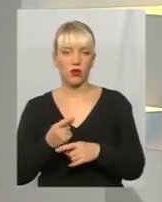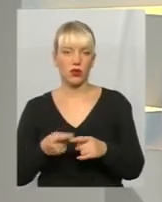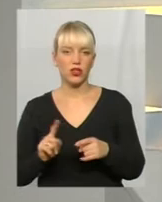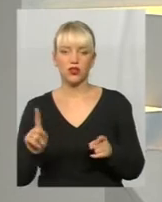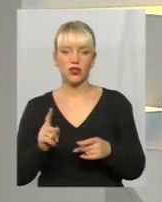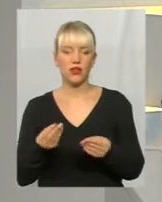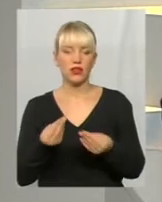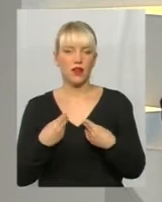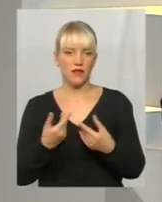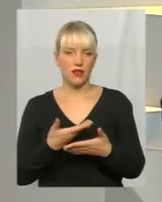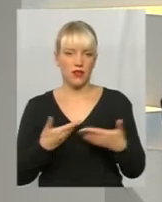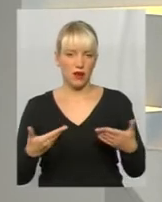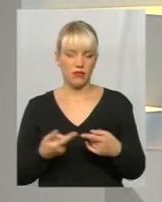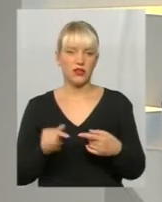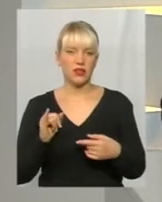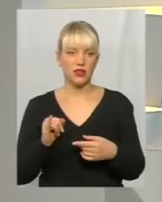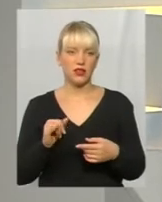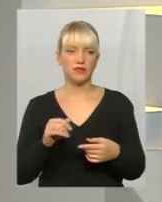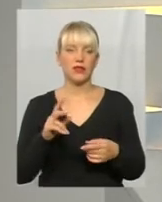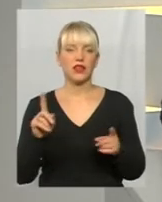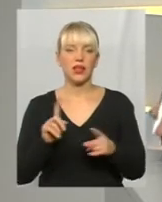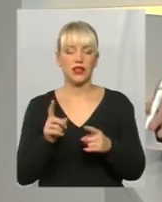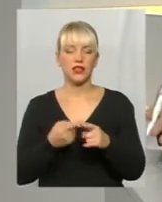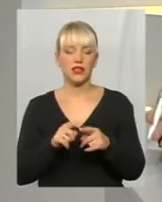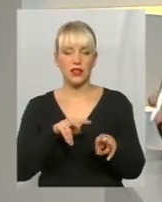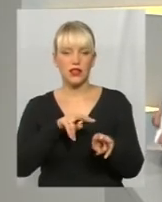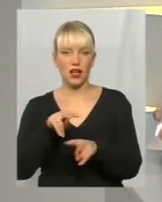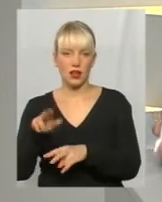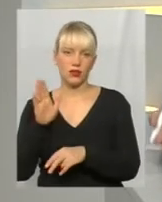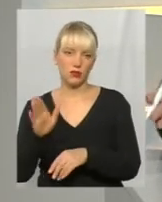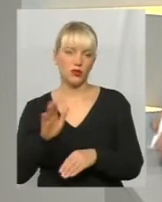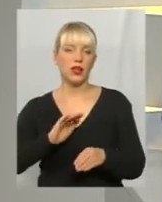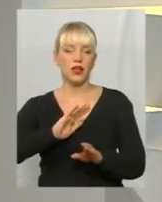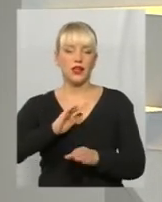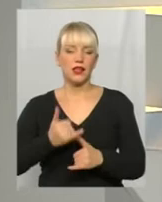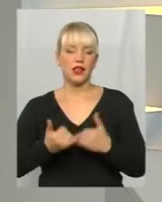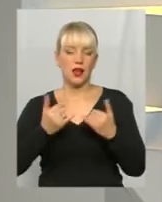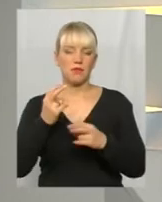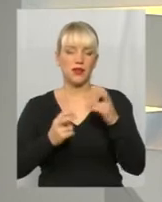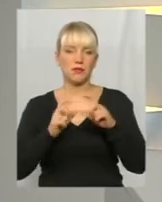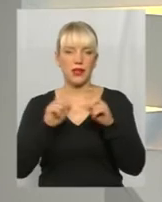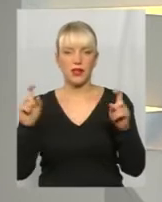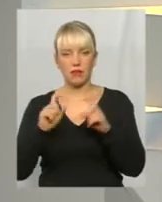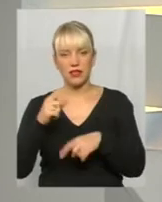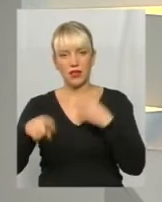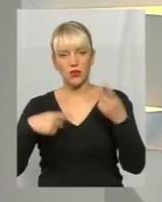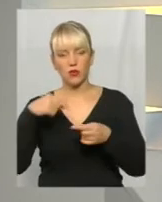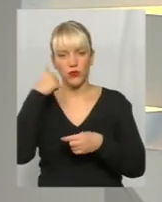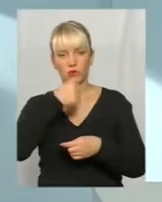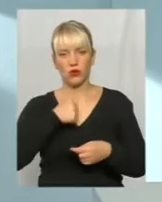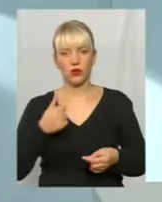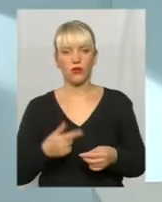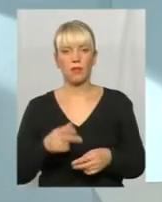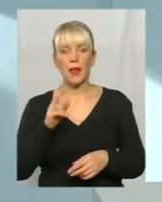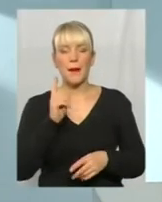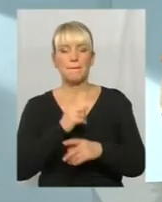нам дав, так, і який цей нагляд вже буде для підприємств наступного року? Ну, по-перше, мораторія, хочу